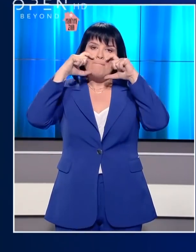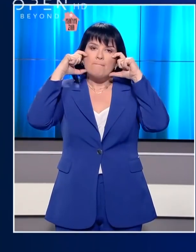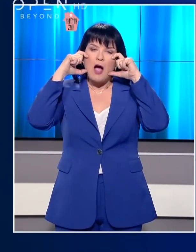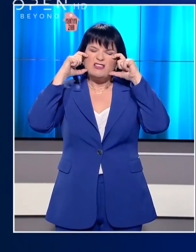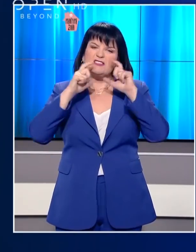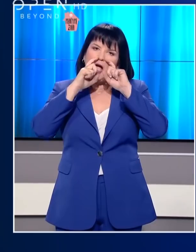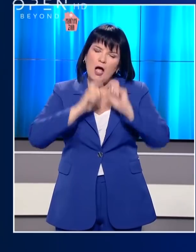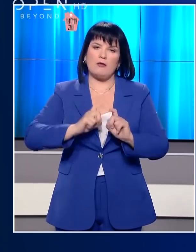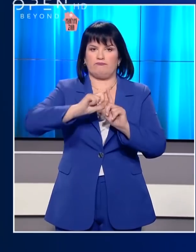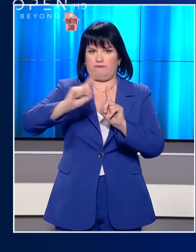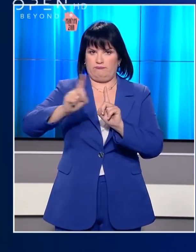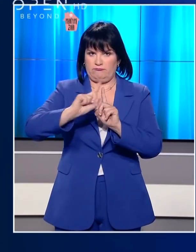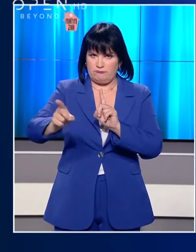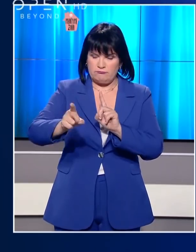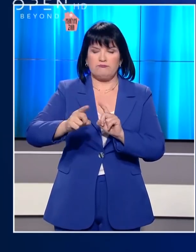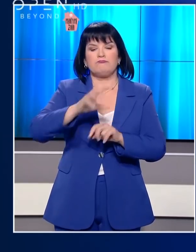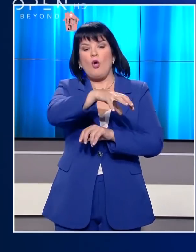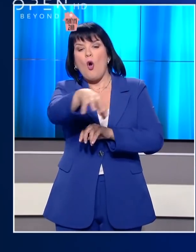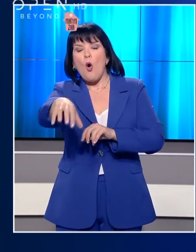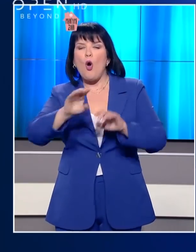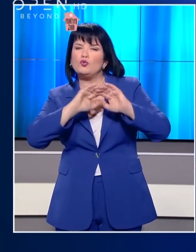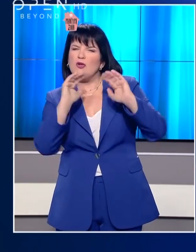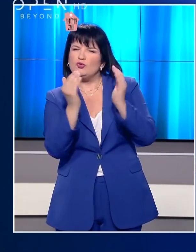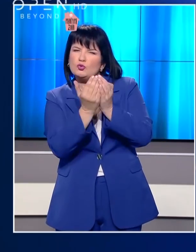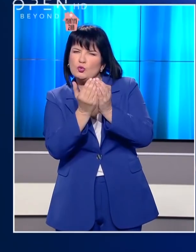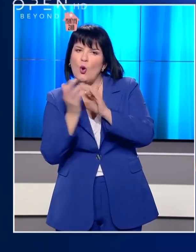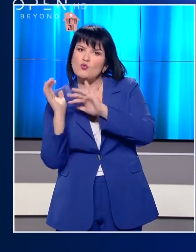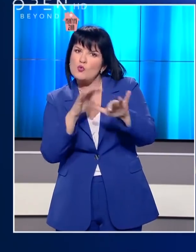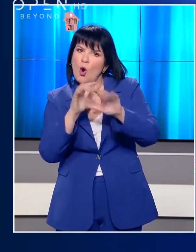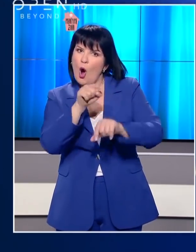μάσκα σε μέσα μεταφοράς και σε κλειστούς και πολυσύχνα στους χώρους.